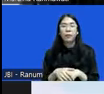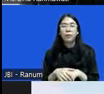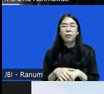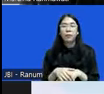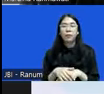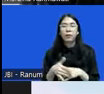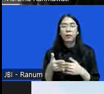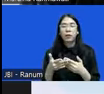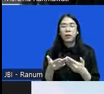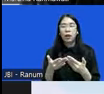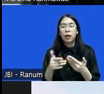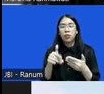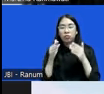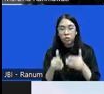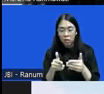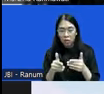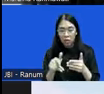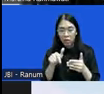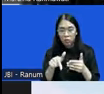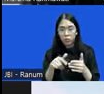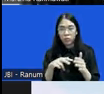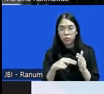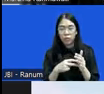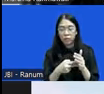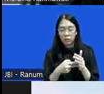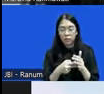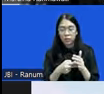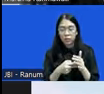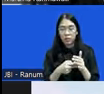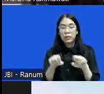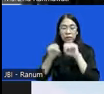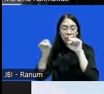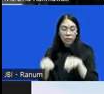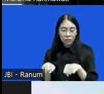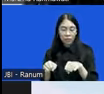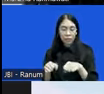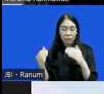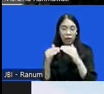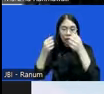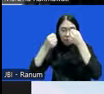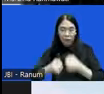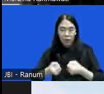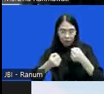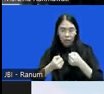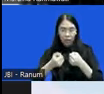restoratif jatis tersebut didefinisikan oleh sistem peradaan pidana yang kita tahu dijalankan atau